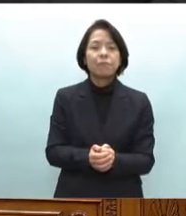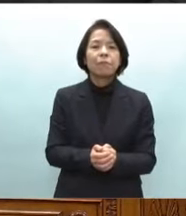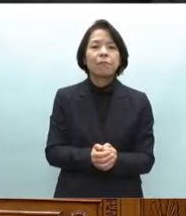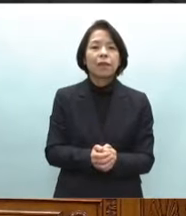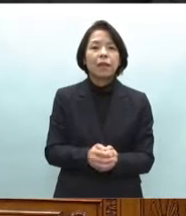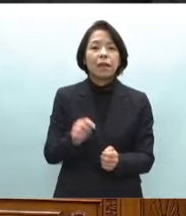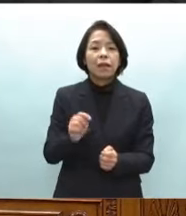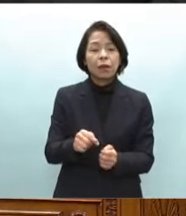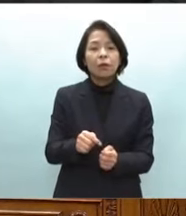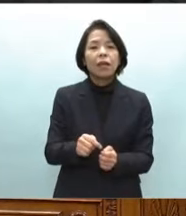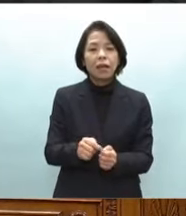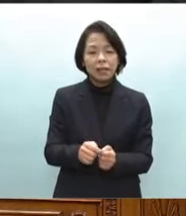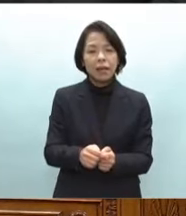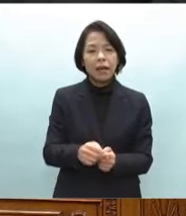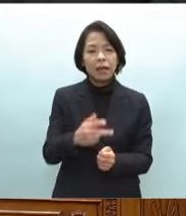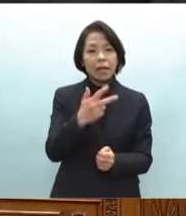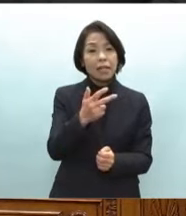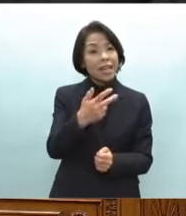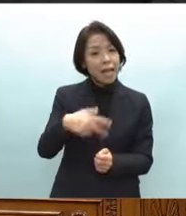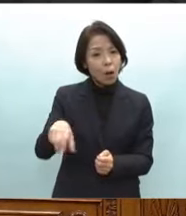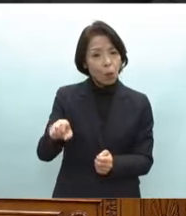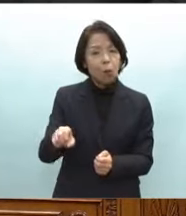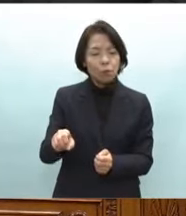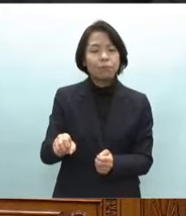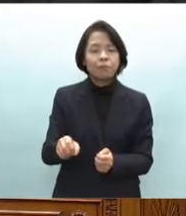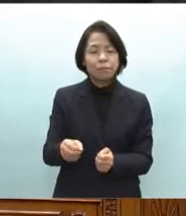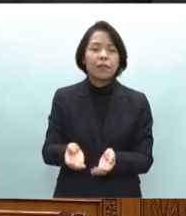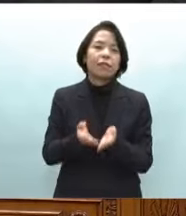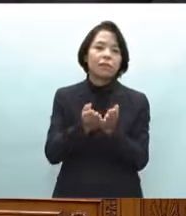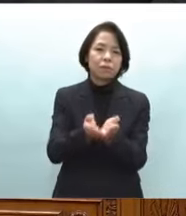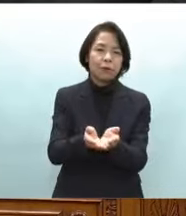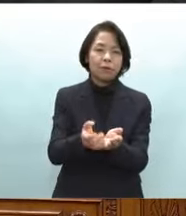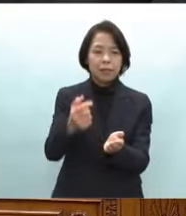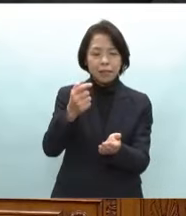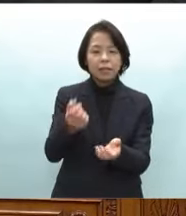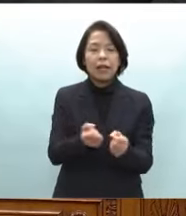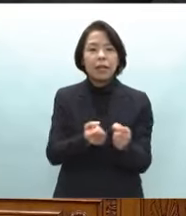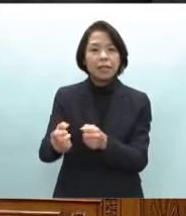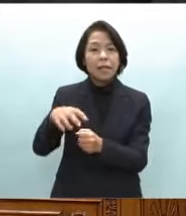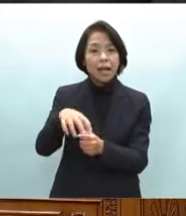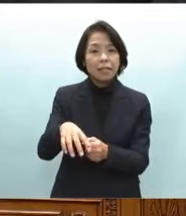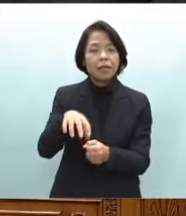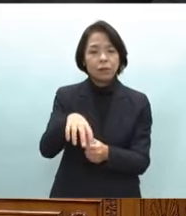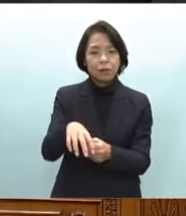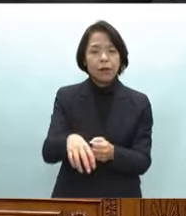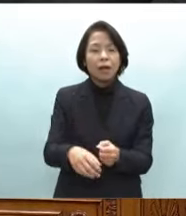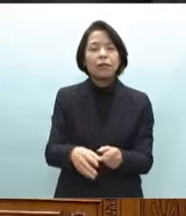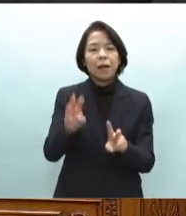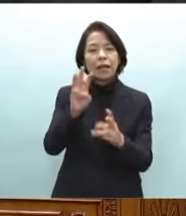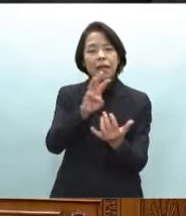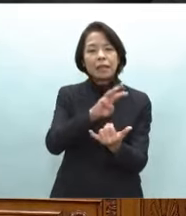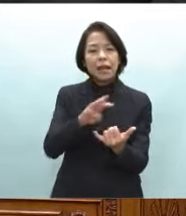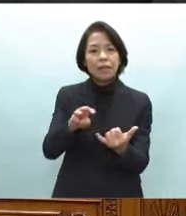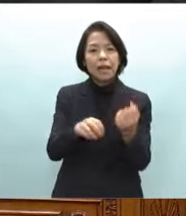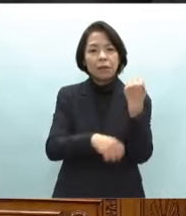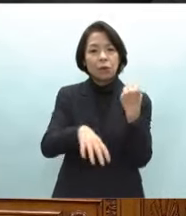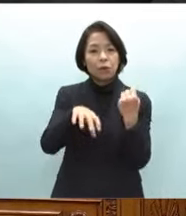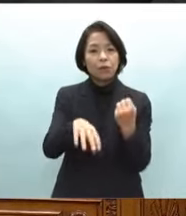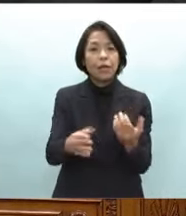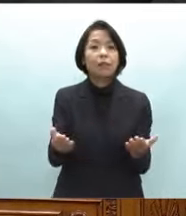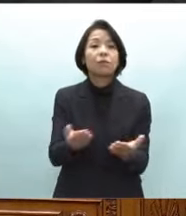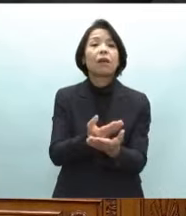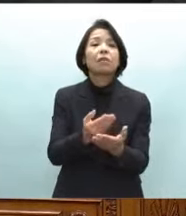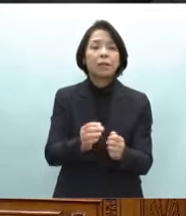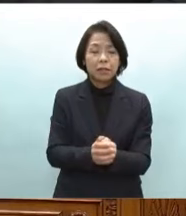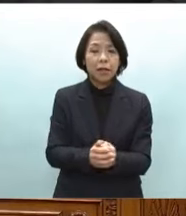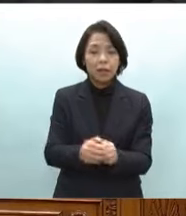が七尾港に入港し避難者の受け入れや災害対策の拠点となりましたその取り組みを見るに